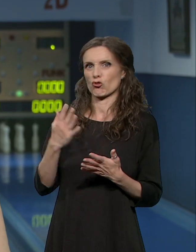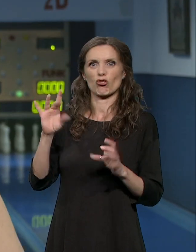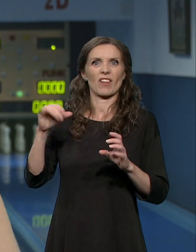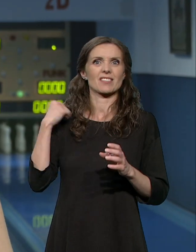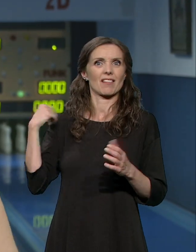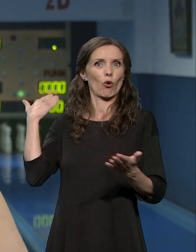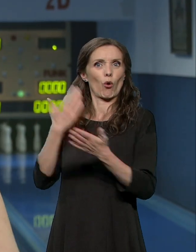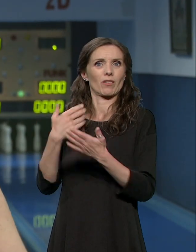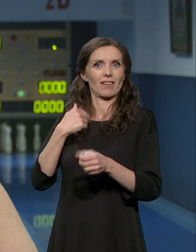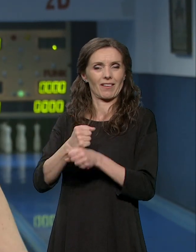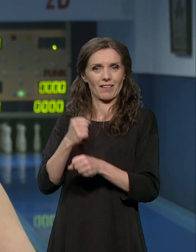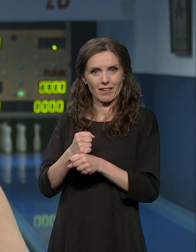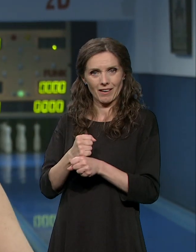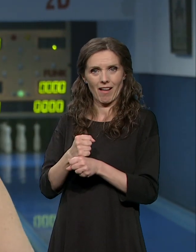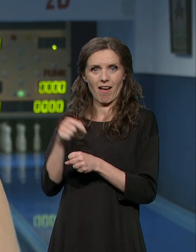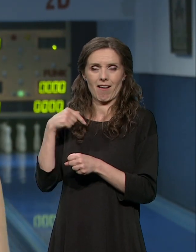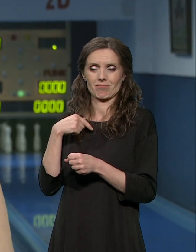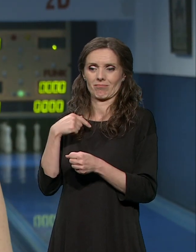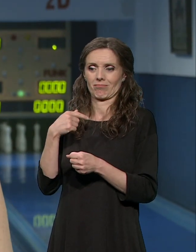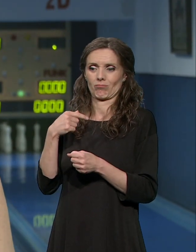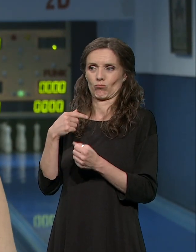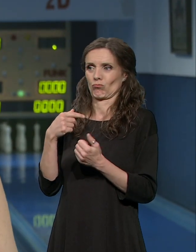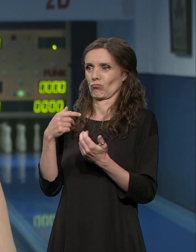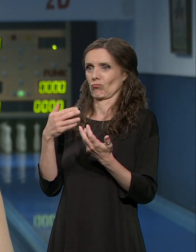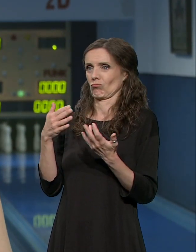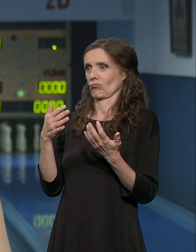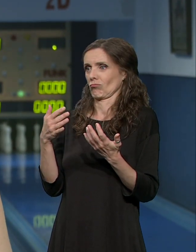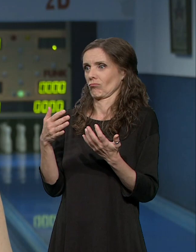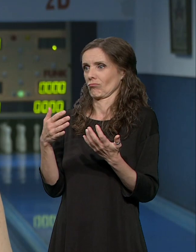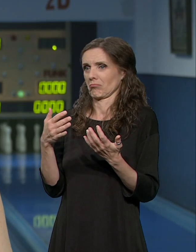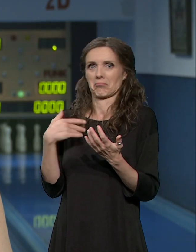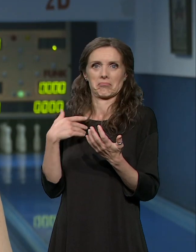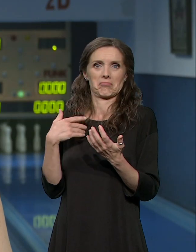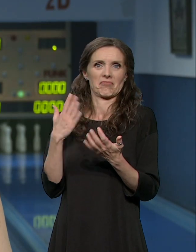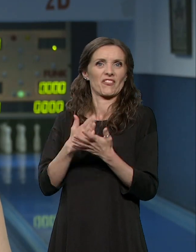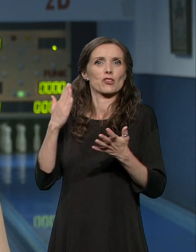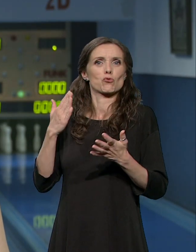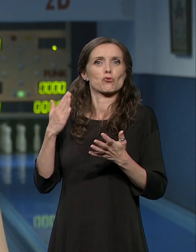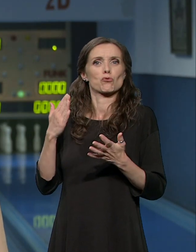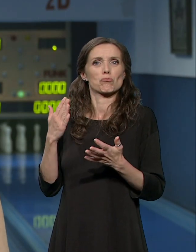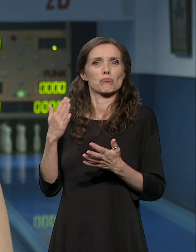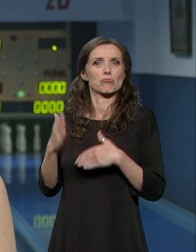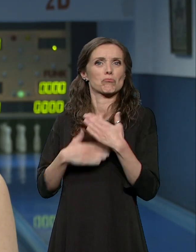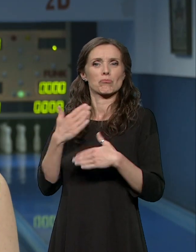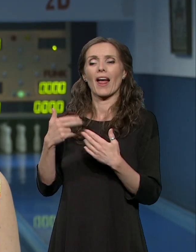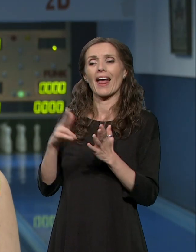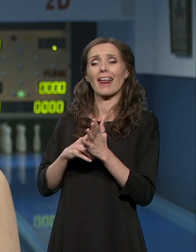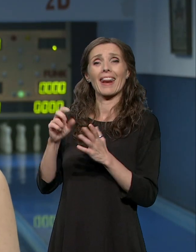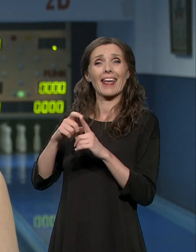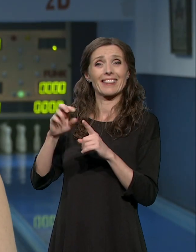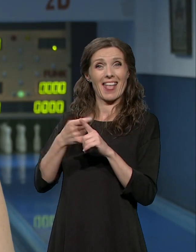sam ja ušla u celu stvar i evo sad već funkcionišemo sa nedeljkom